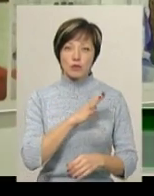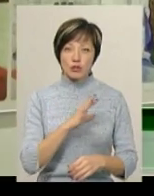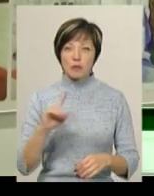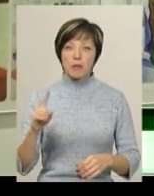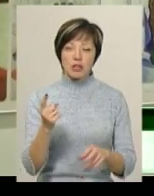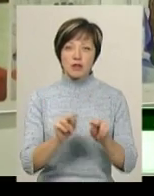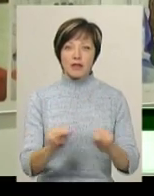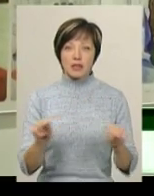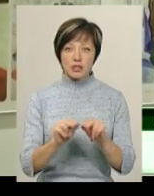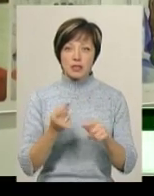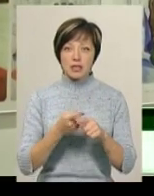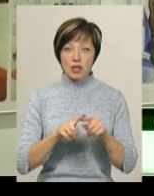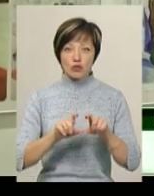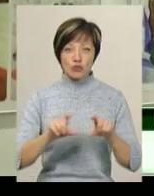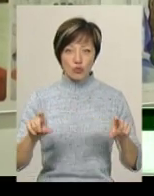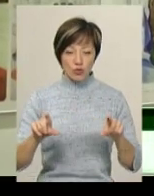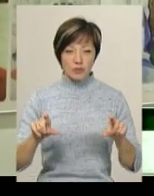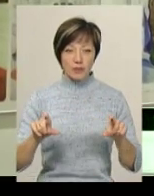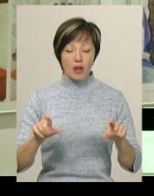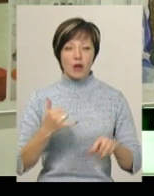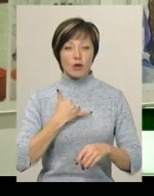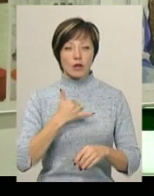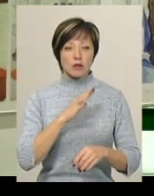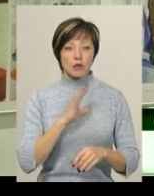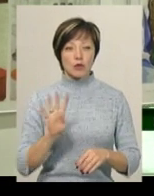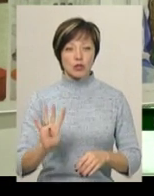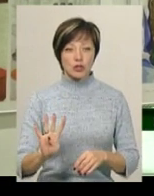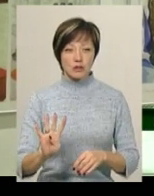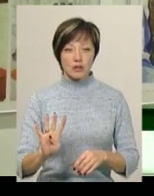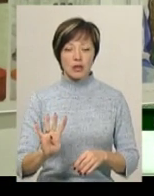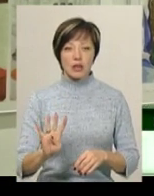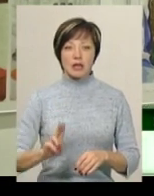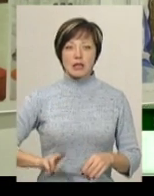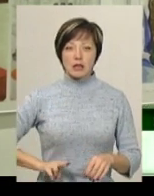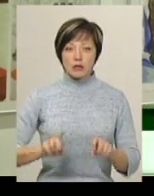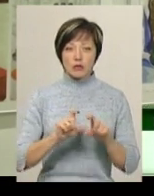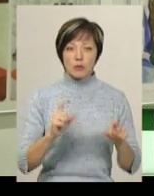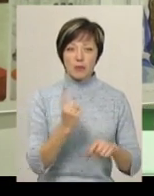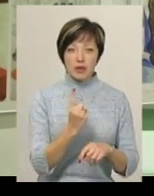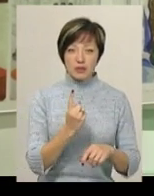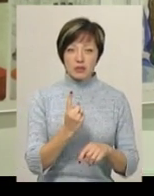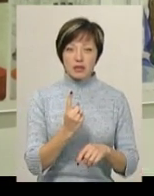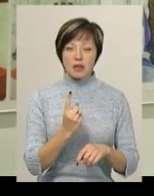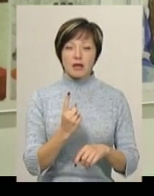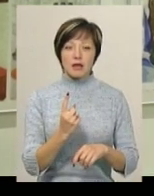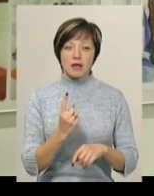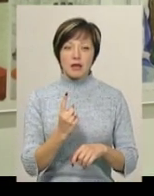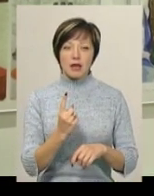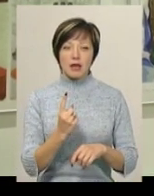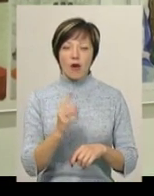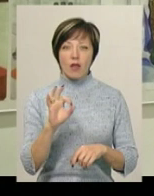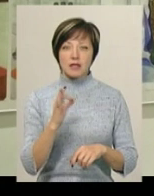викладачів цієї школи. Нас було четверо. Директор школи перший – Артемчуков Висійна Васильович.